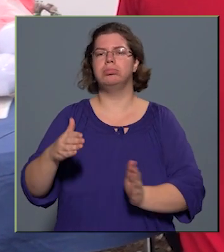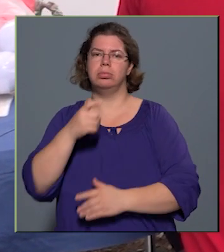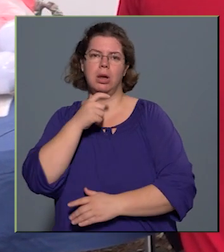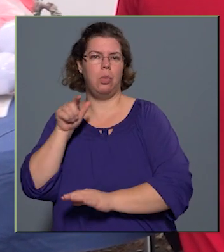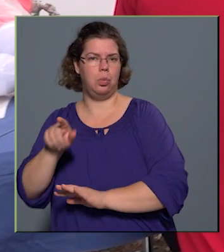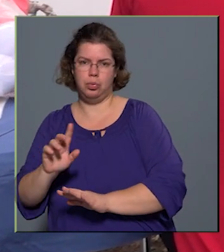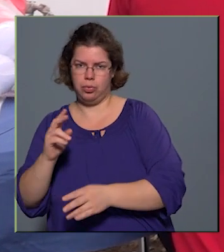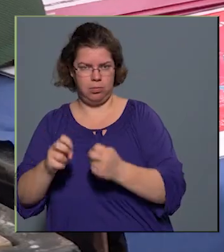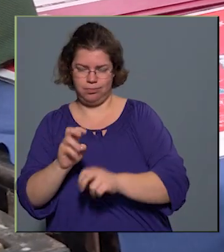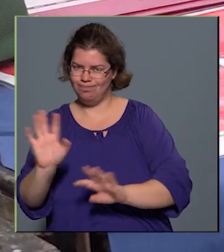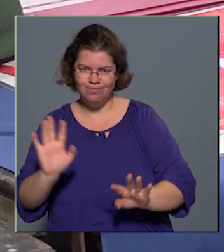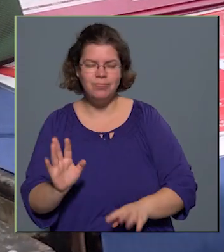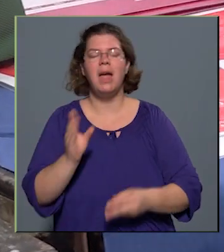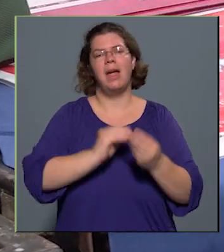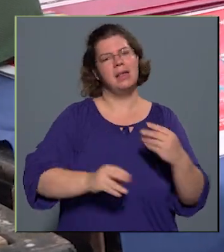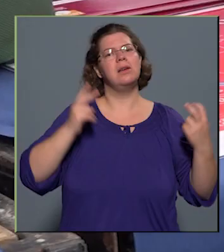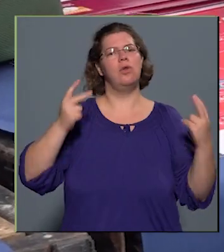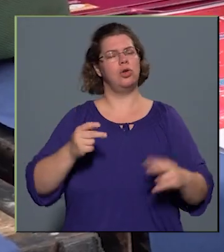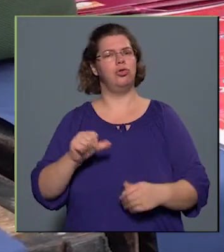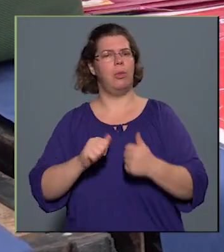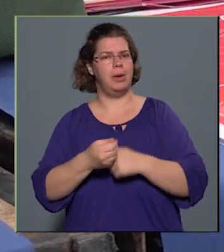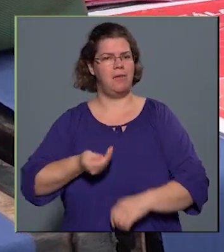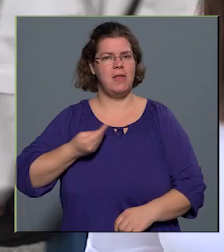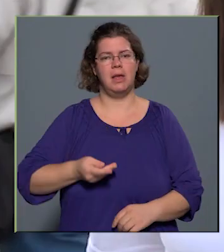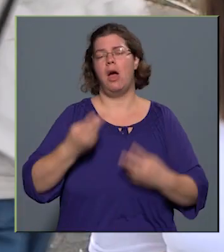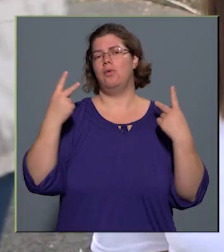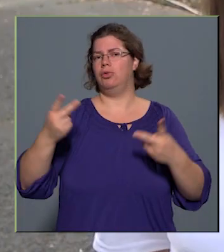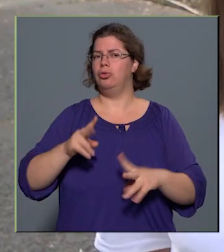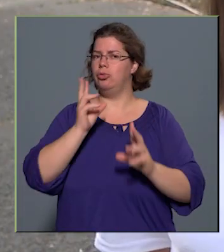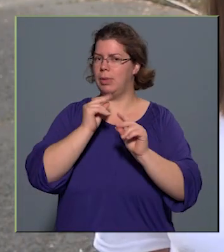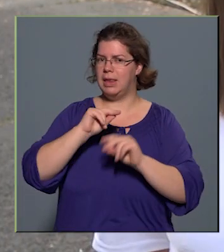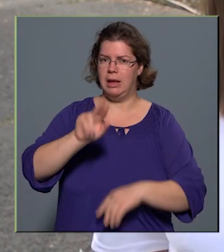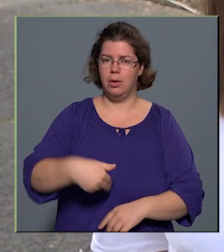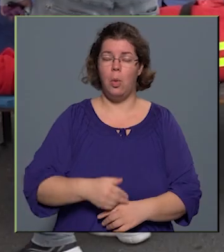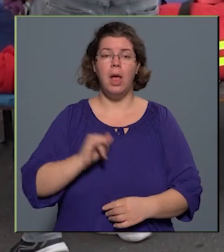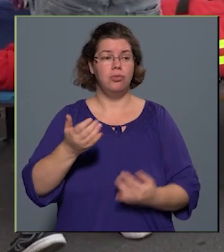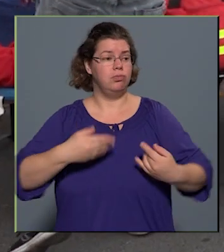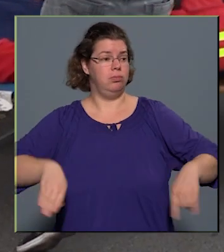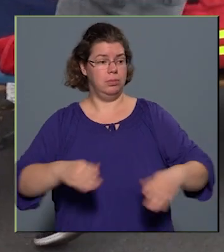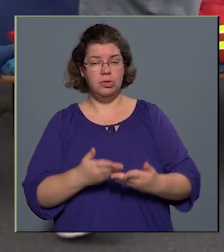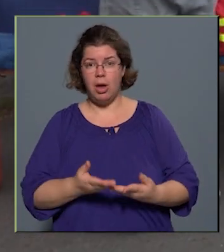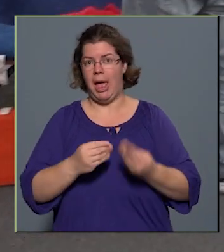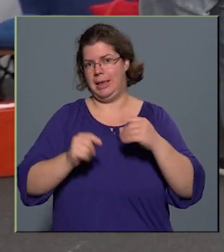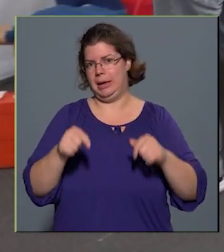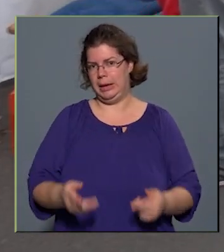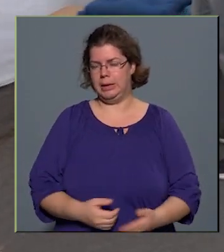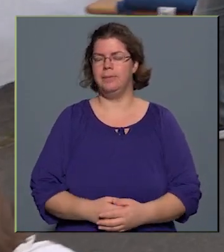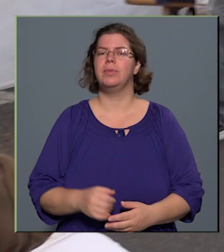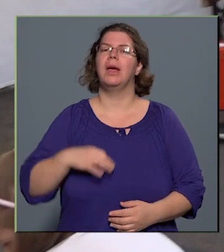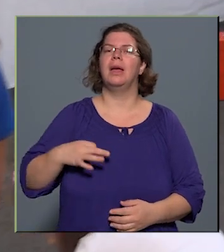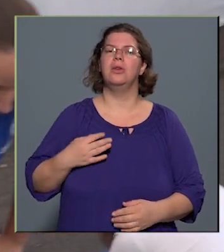a problémája, ezért nagyon fontos a prevenció, fontos, beszéljünk róla, és mi is ezért vagyunk itt. Az egészség